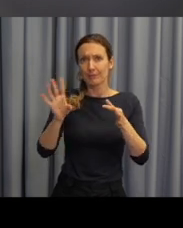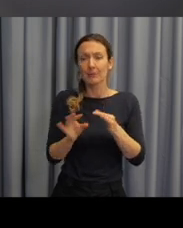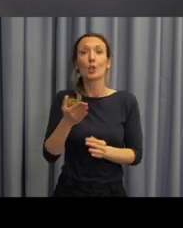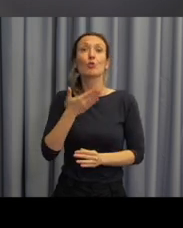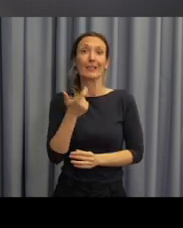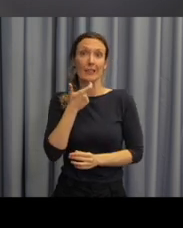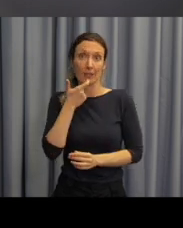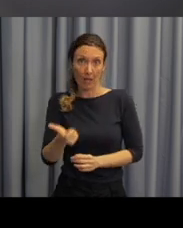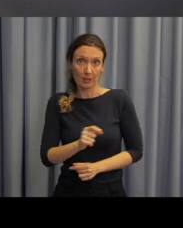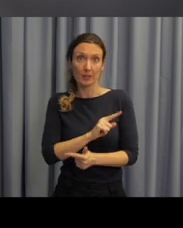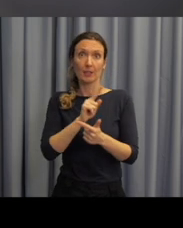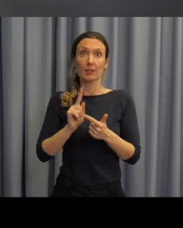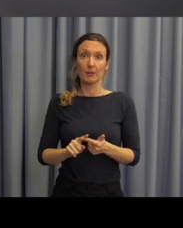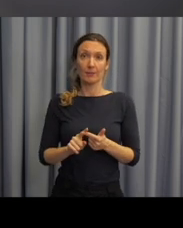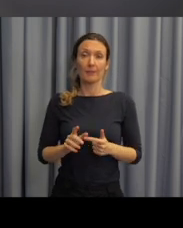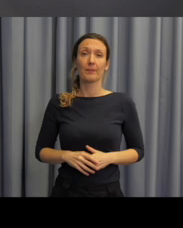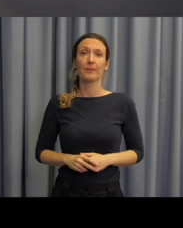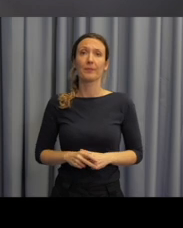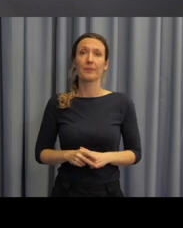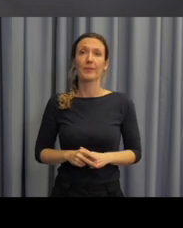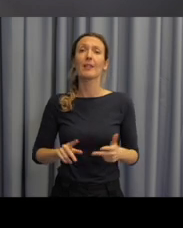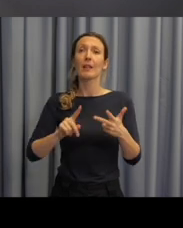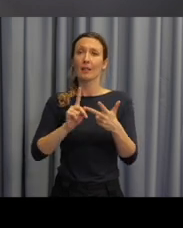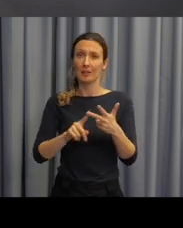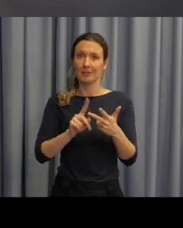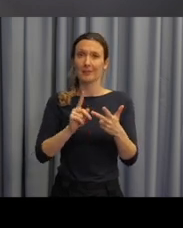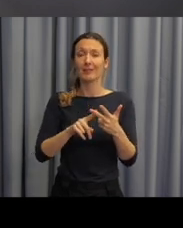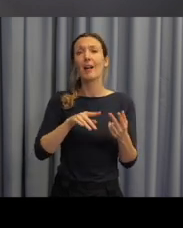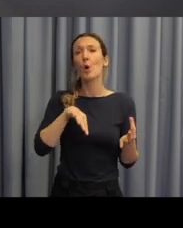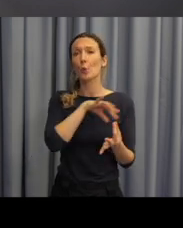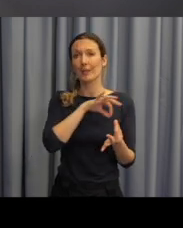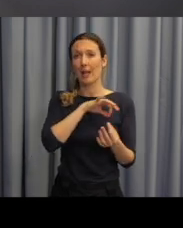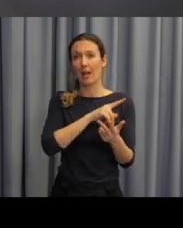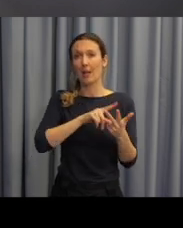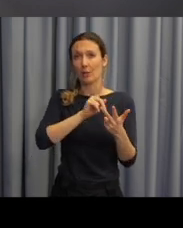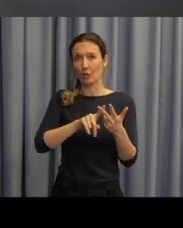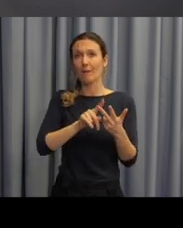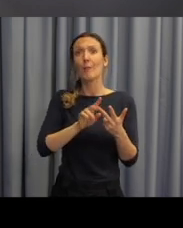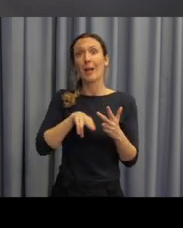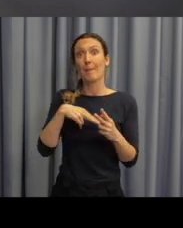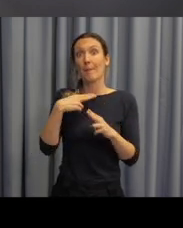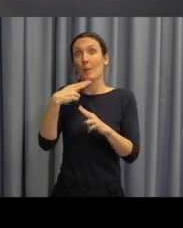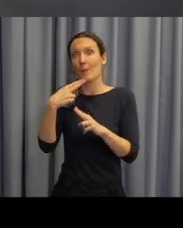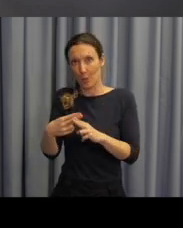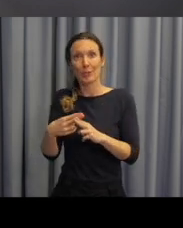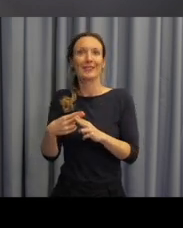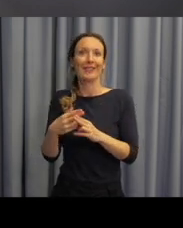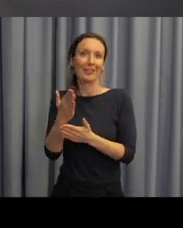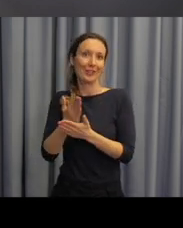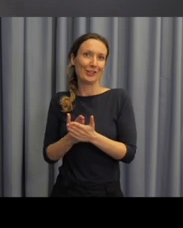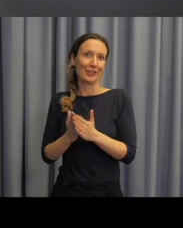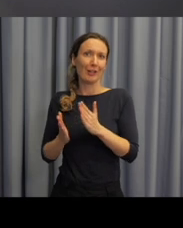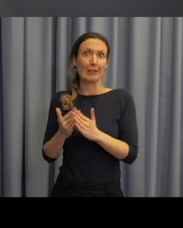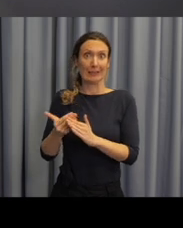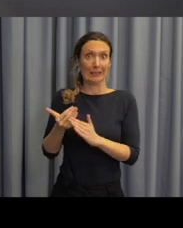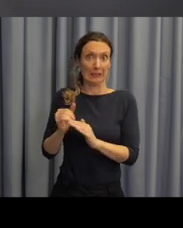výuce českého jazyka. A Andreou Hudákovou poprosím o popis té poslední části metodické podpory, která